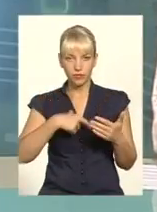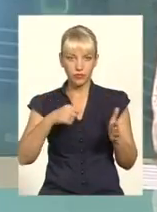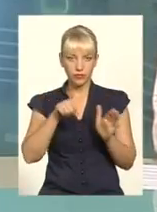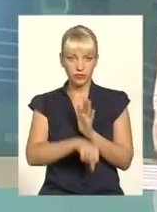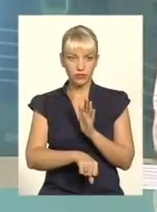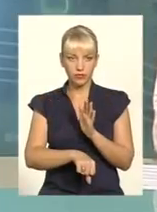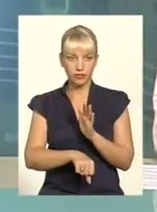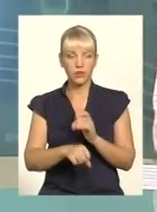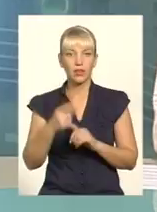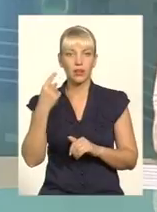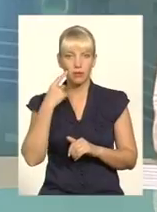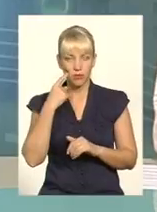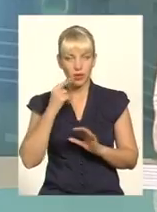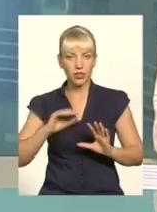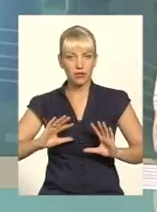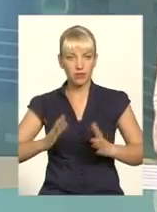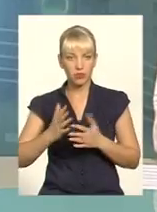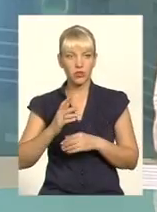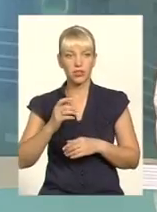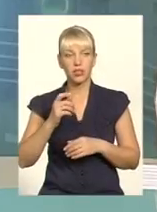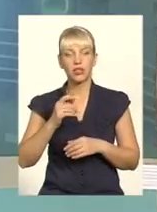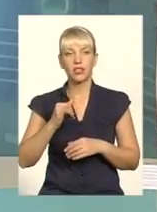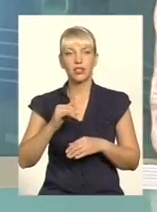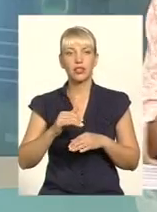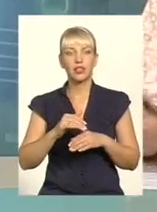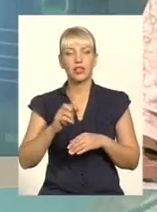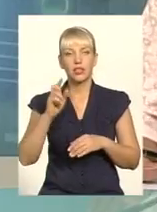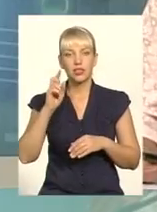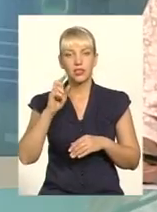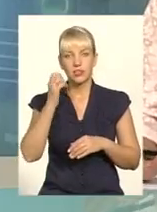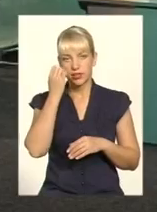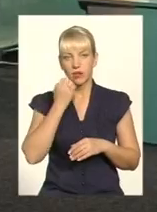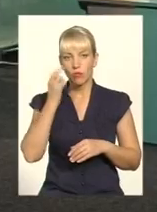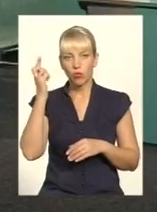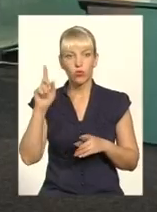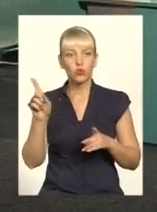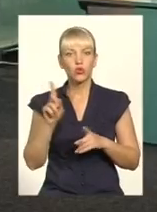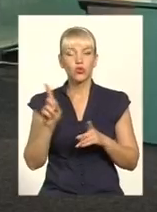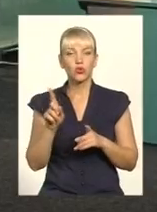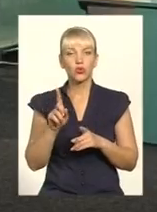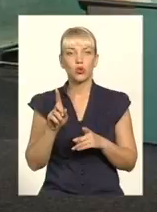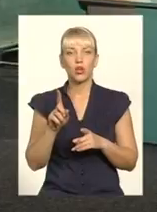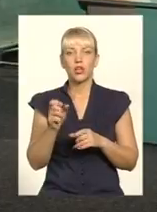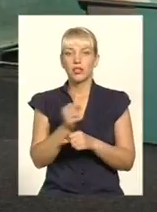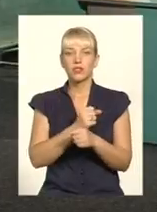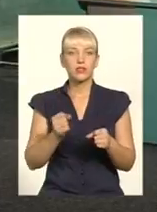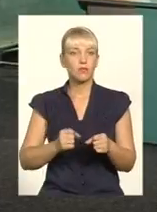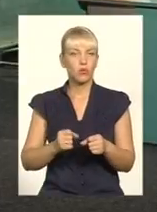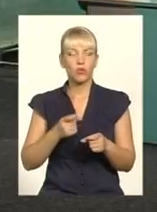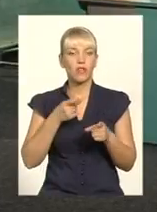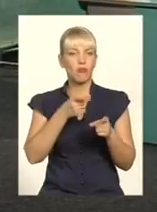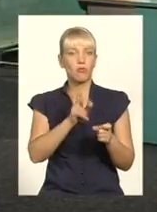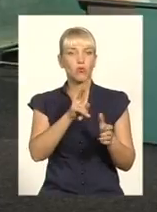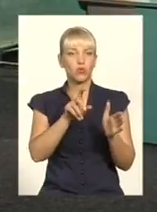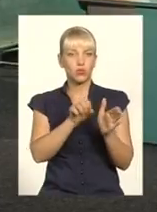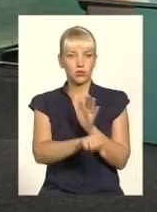Прикрий випадок, слава Богу, що зброя не заговорила в бік інших людей і в іншому